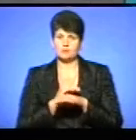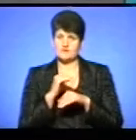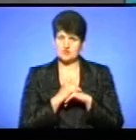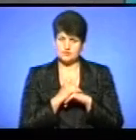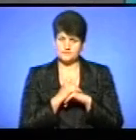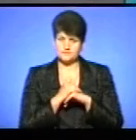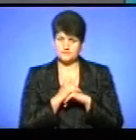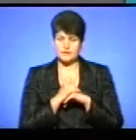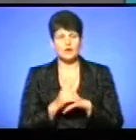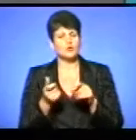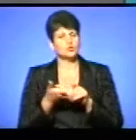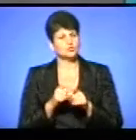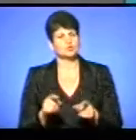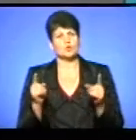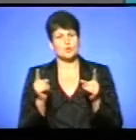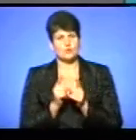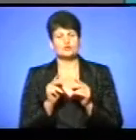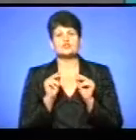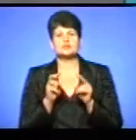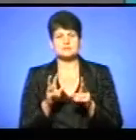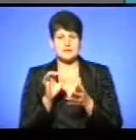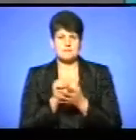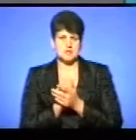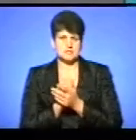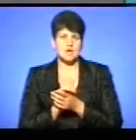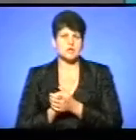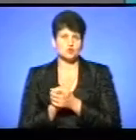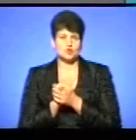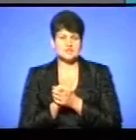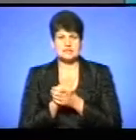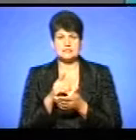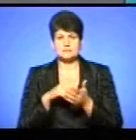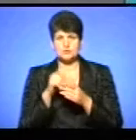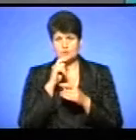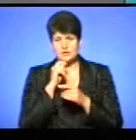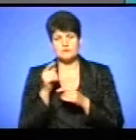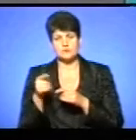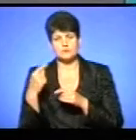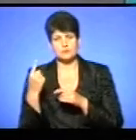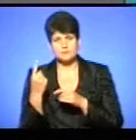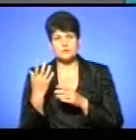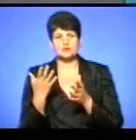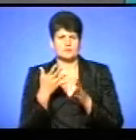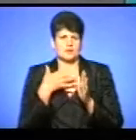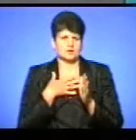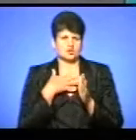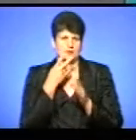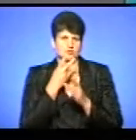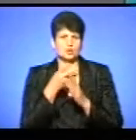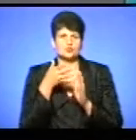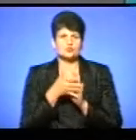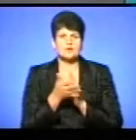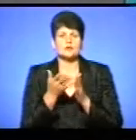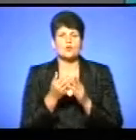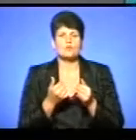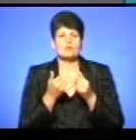Ну, отож, власне, дуже коротко про те, чим займається Асоціація міст України, зокрема в Україні і на Тернопільщині, що наші літаці розуміли, які ваші повиноваження